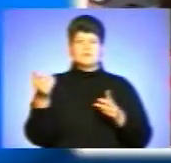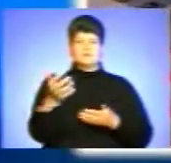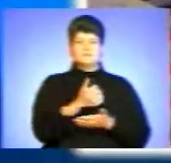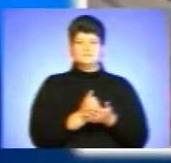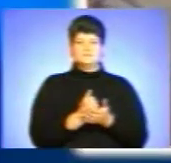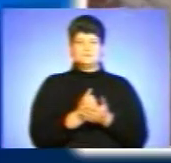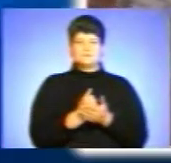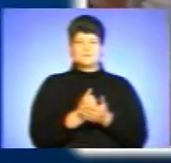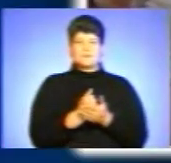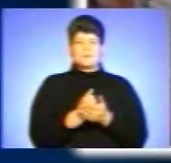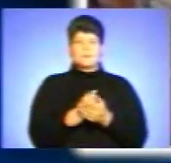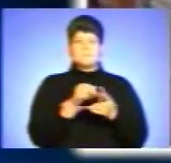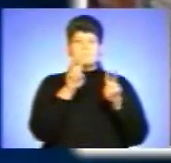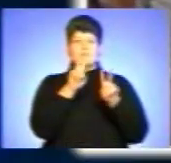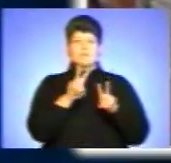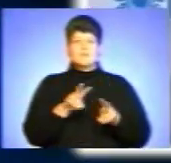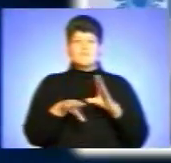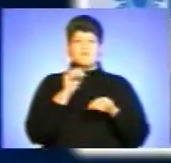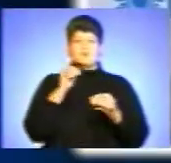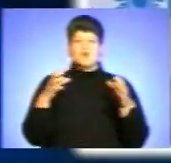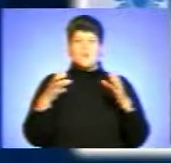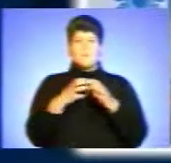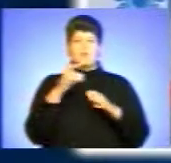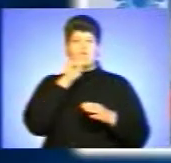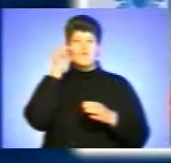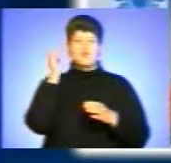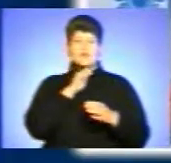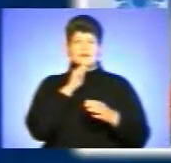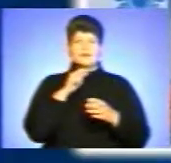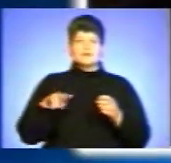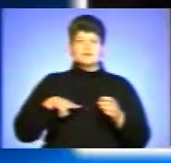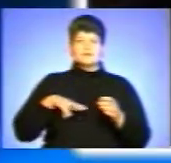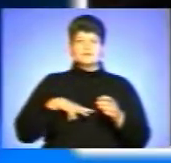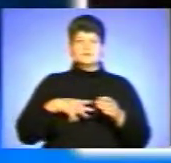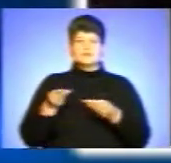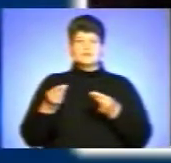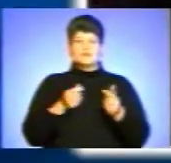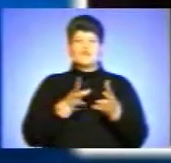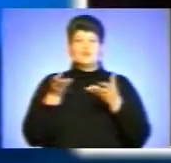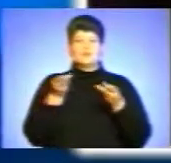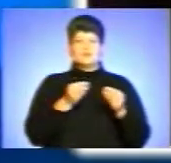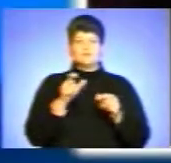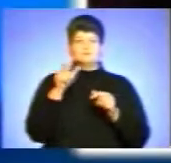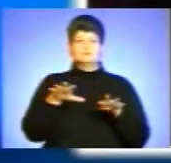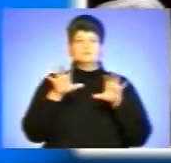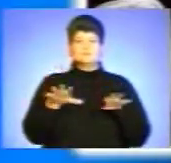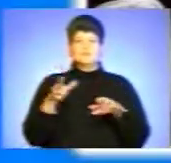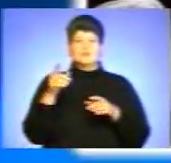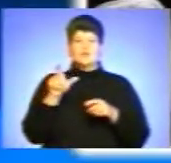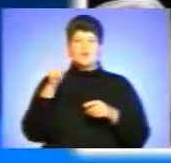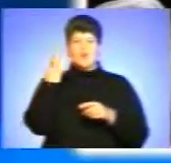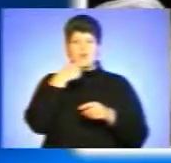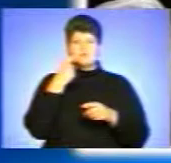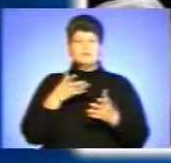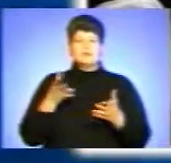Моніторинг виборчої кампанії в Україні, адміністративний ресурс як форма незаконної участі та впливу посадових осіб на виборчий процес –